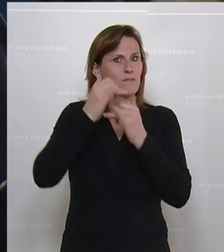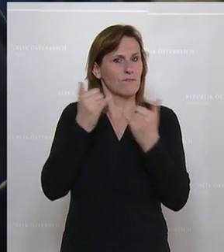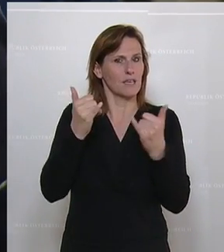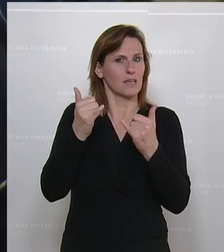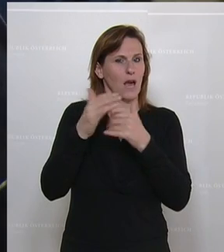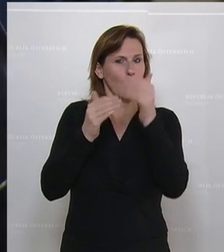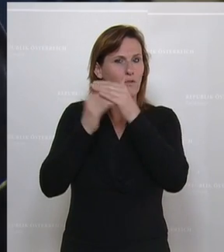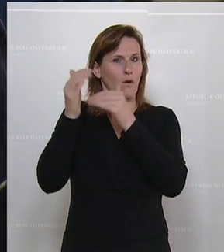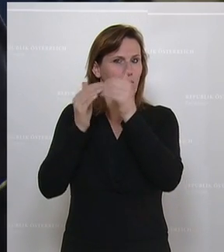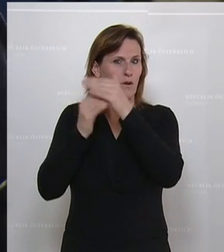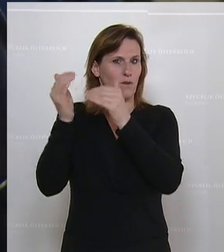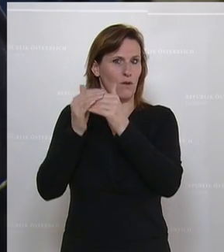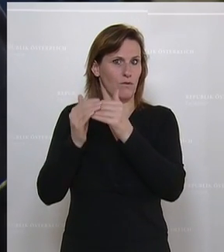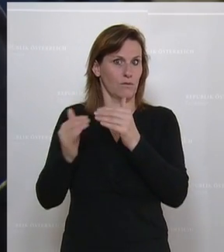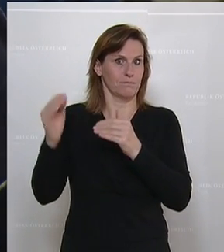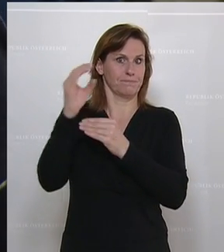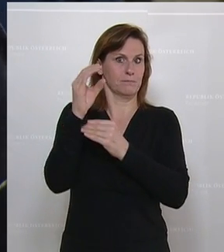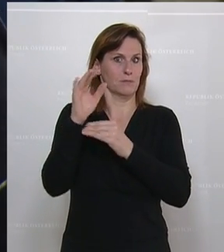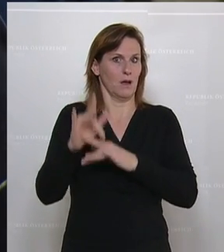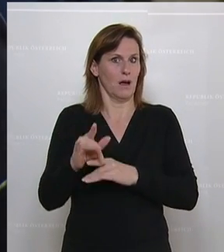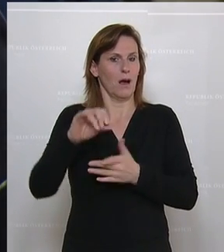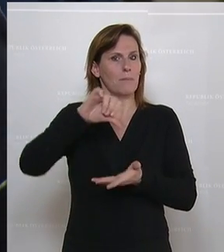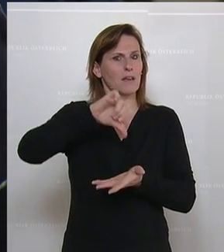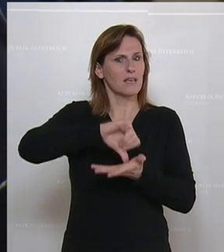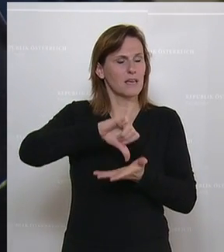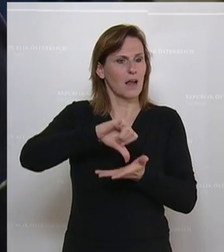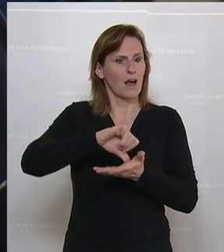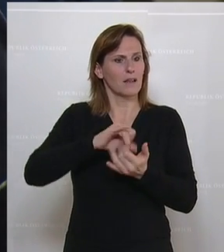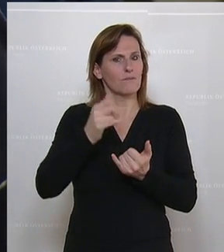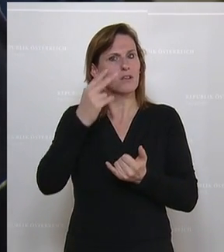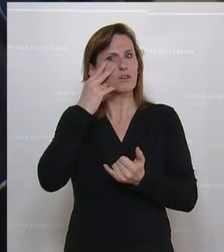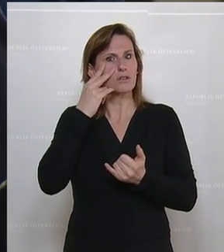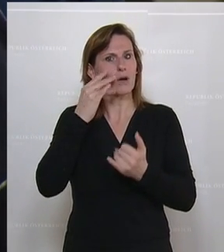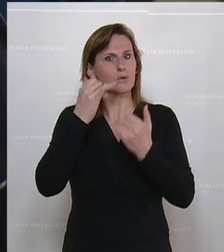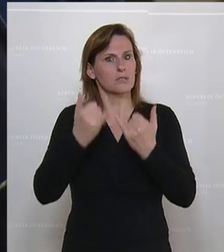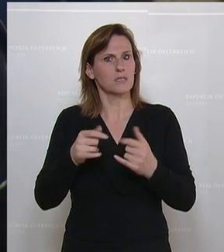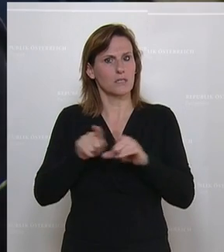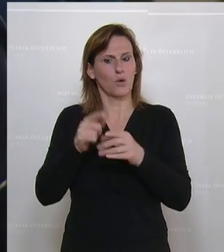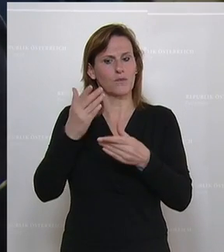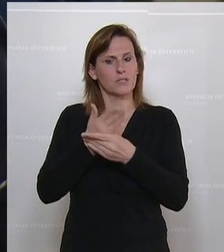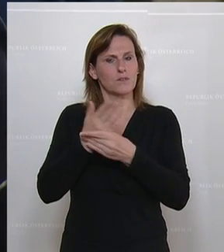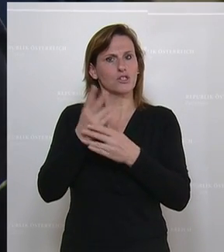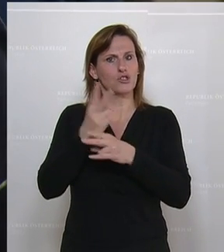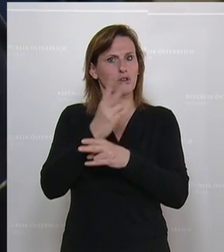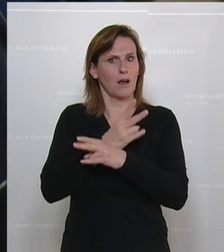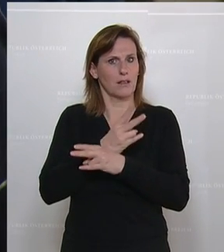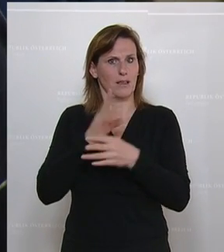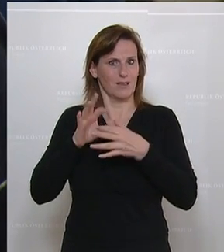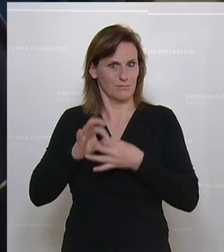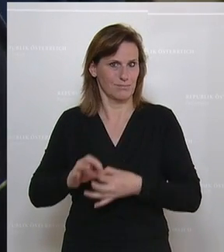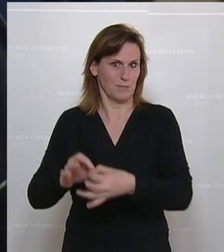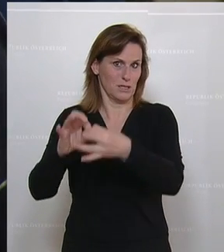meine Zusatzfrage betrifft den Iran. Wie beurteilen Sie in aller Kürze jetzt natürlich die bilateralen Beziehungen Österreichs zum Iran?